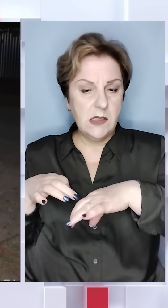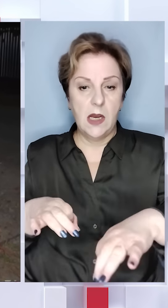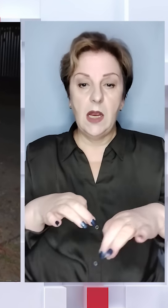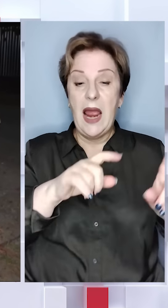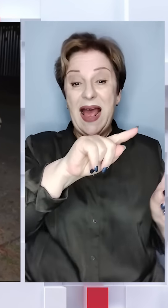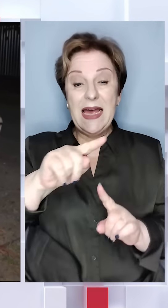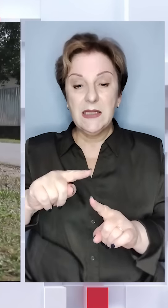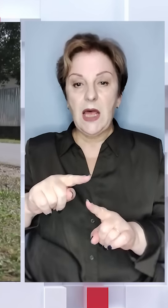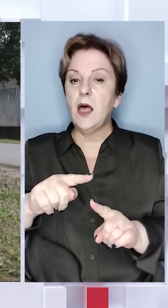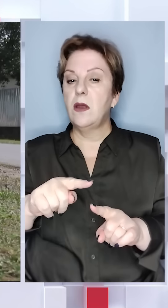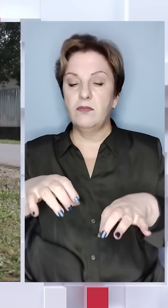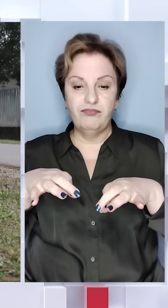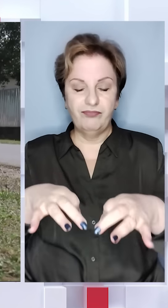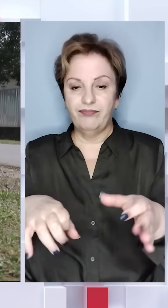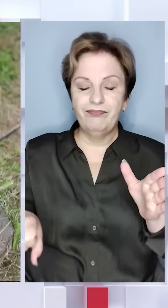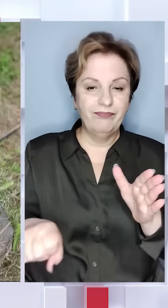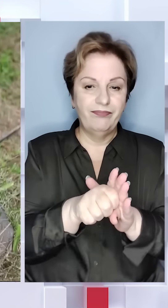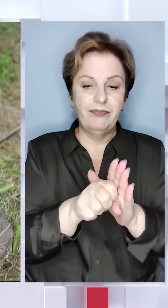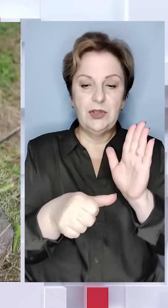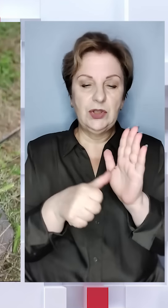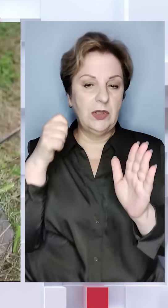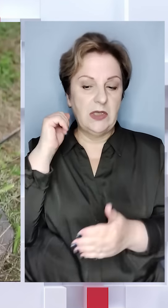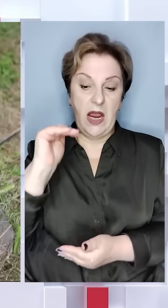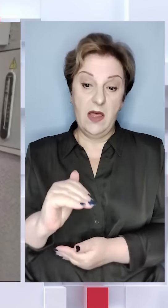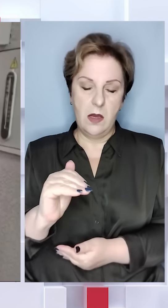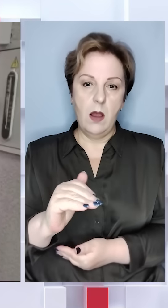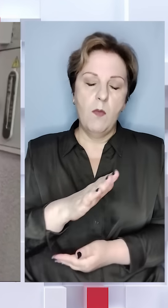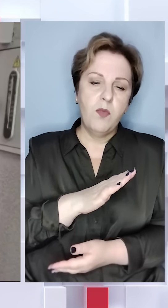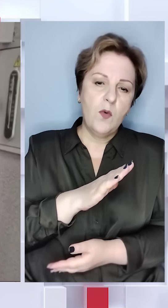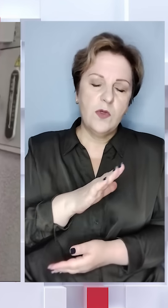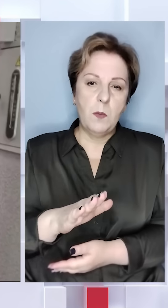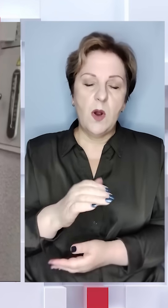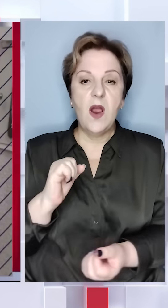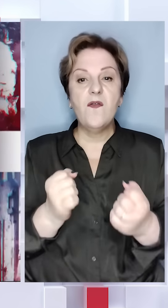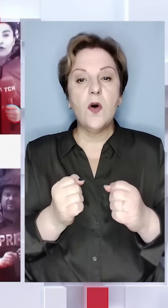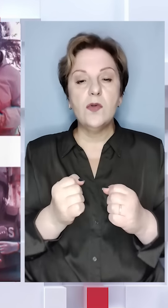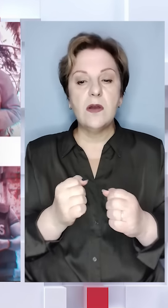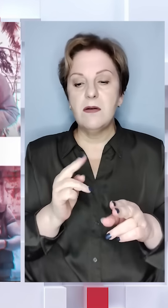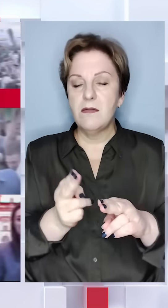Закарпатті під колесами машини загинула шестирічна дитина. Чи був водій? Тверезим.